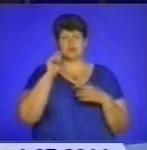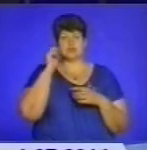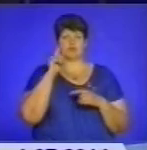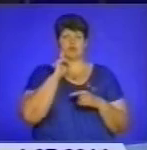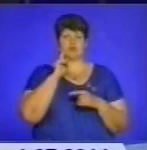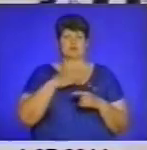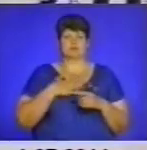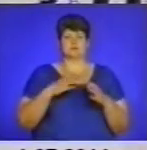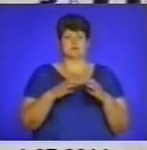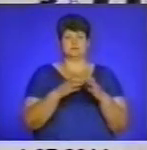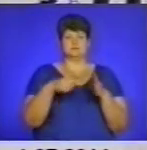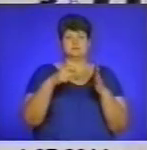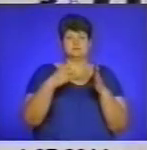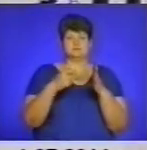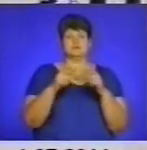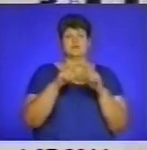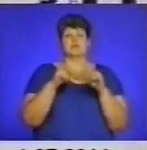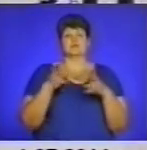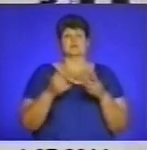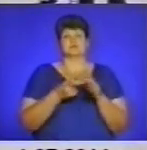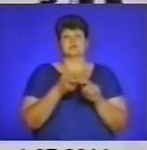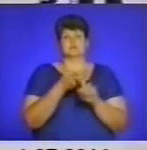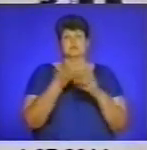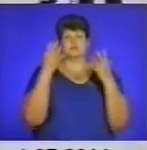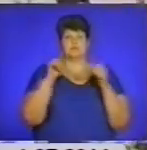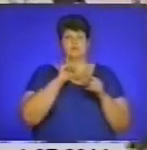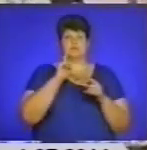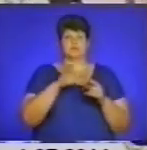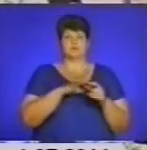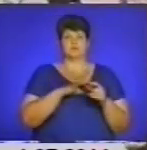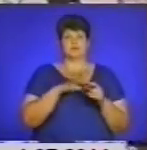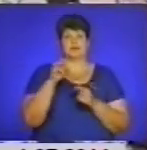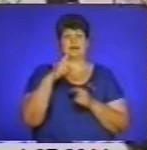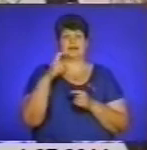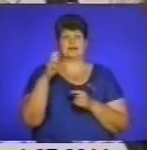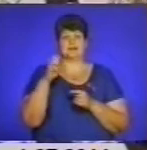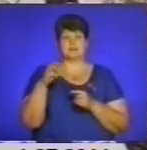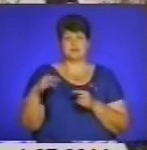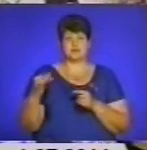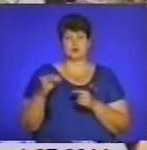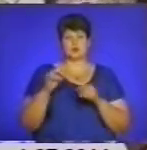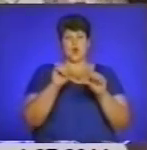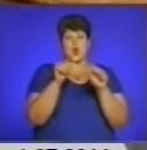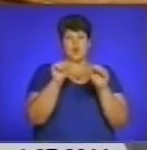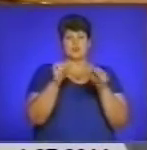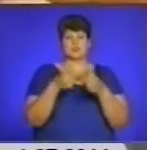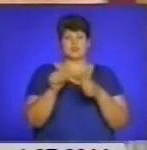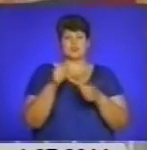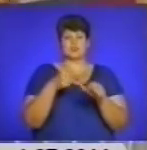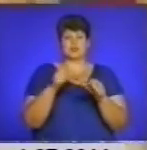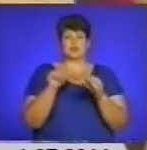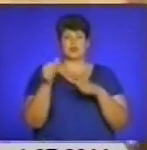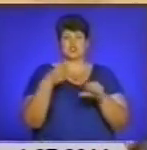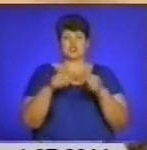знімальна група. В рамках Дня молоді у Тернополі відбулися майстер-класи із хедмейту, гончарства, інтуїтивного живопису, а також